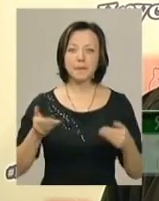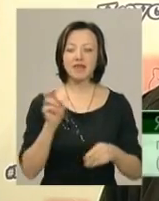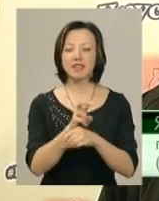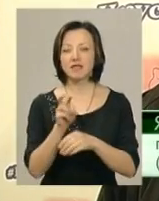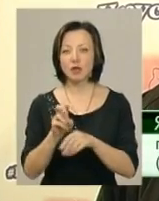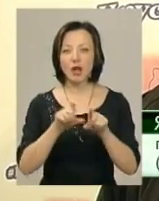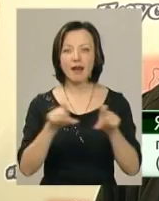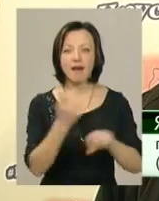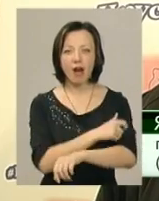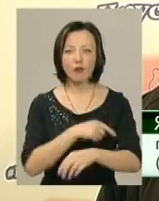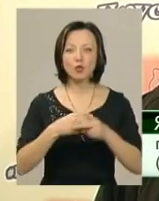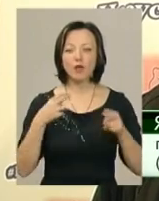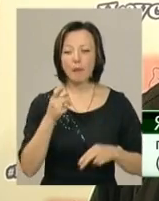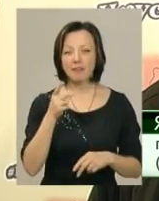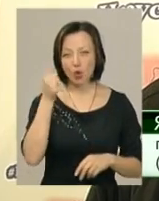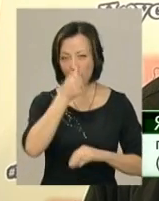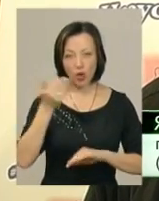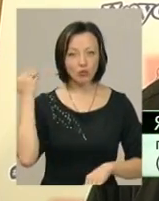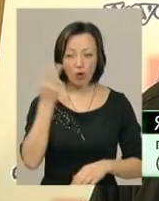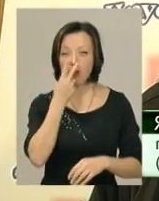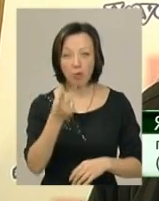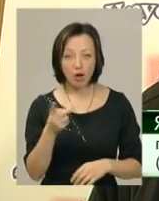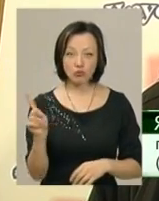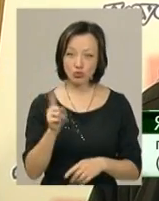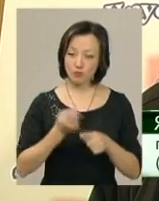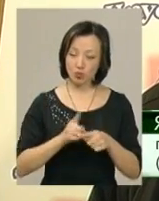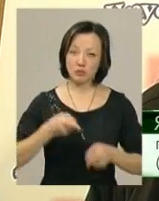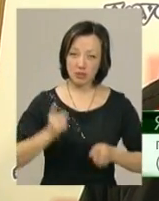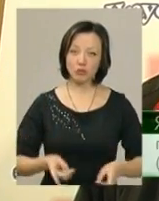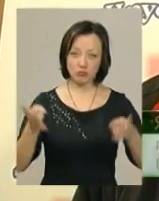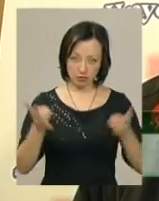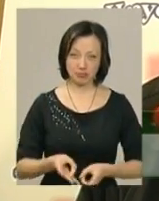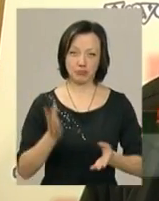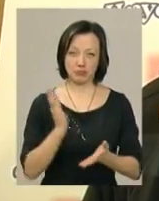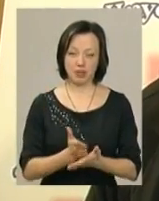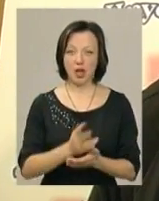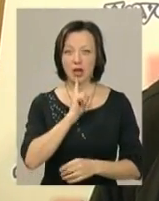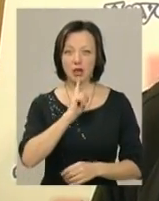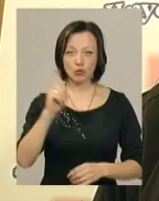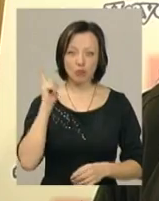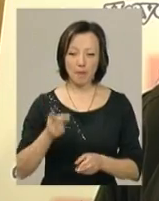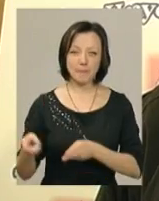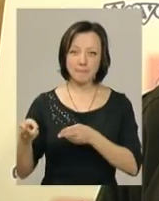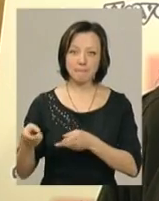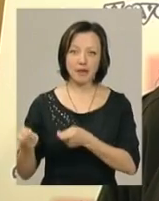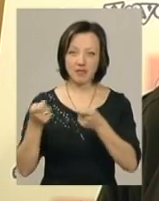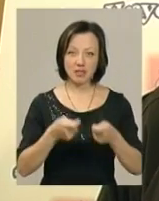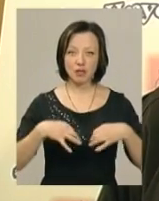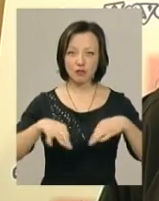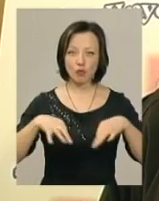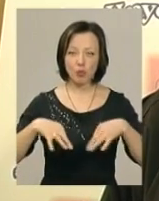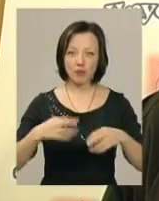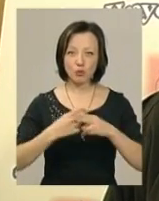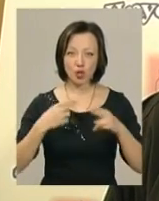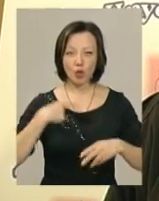лікарню в Дунаїв цих півтори років тому і побачили, що в цьому дійсно є потреба. Рік тому ми привезли в Дунаївці автомобіль і я